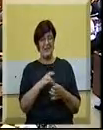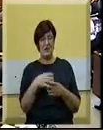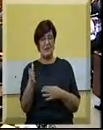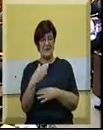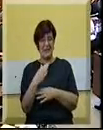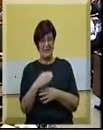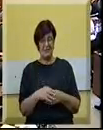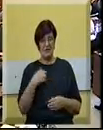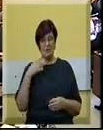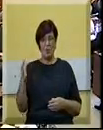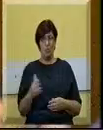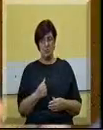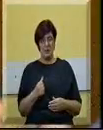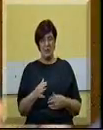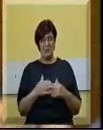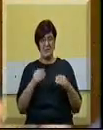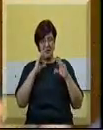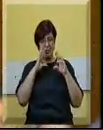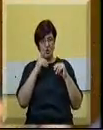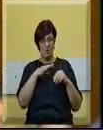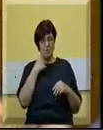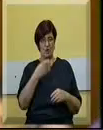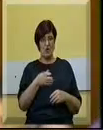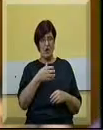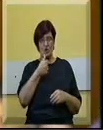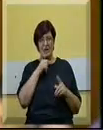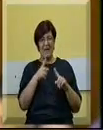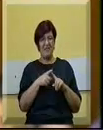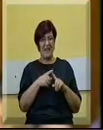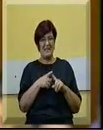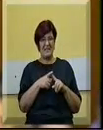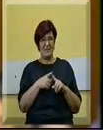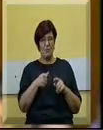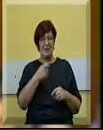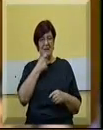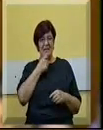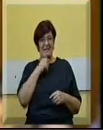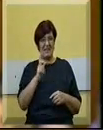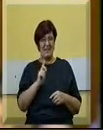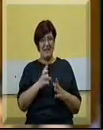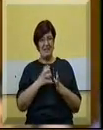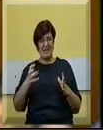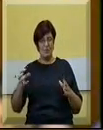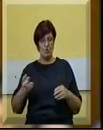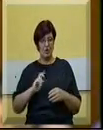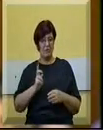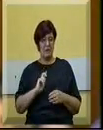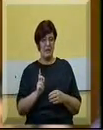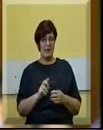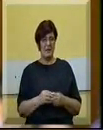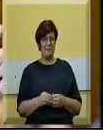zastave. Ne uzimati ću sad, pričali su mnogi o tome šta je tradicija, jer ona najstarija nije, jer najduže trajala nije